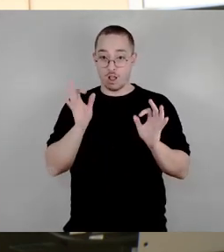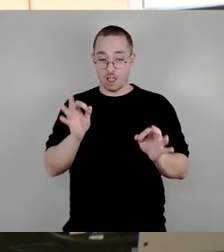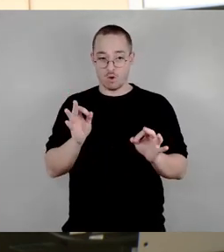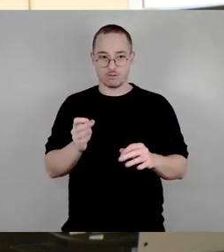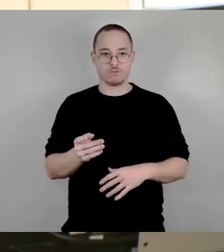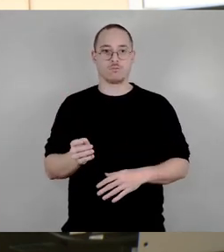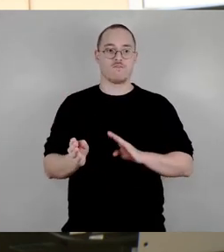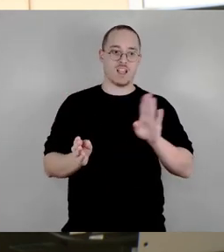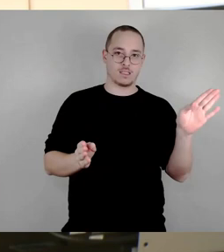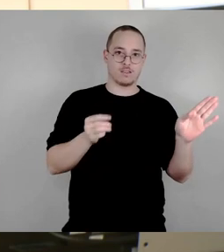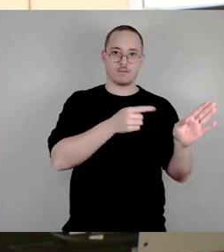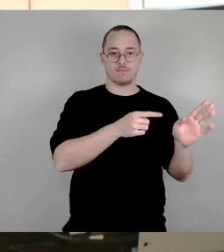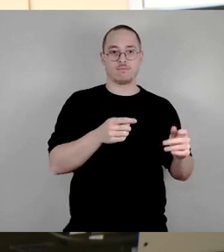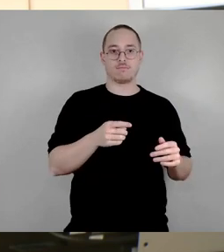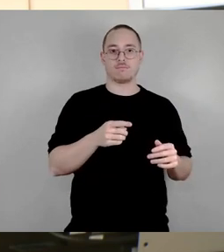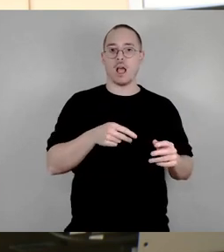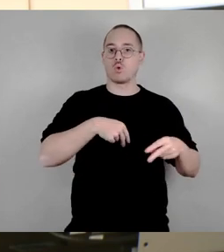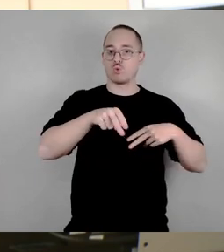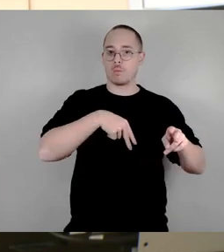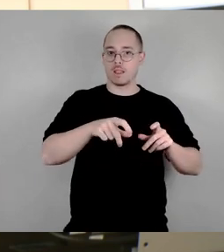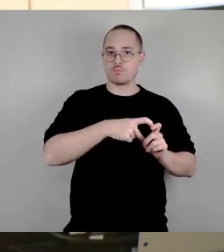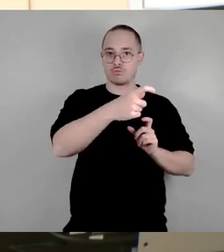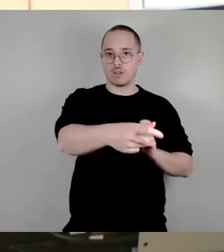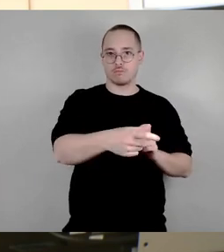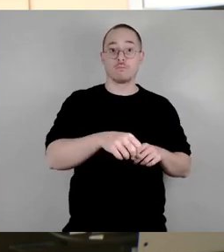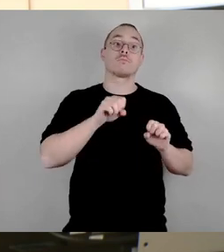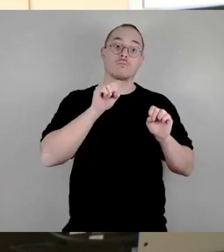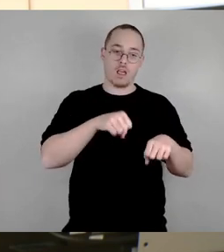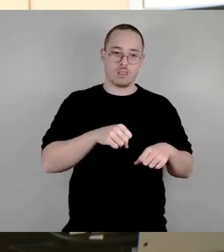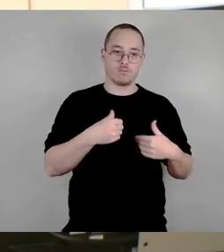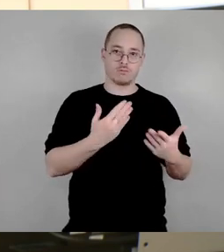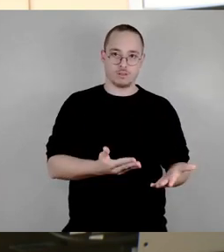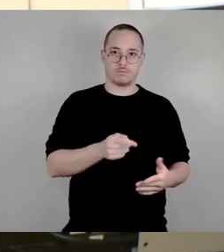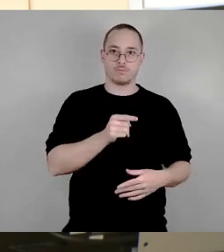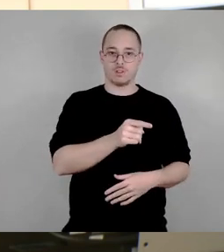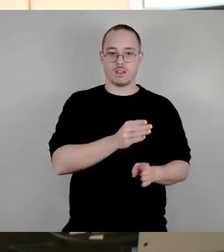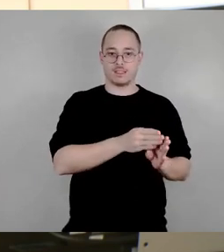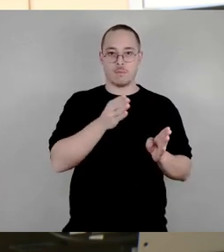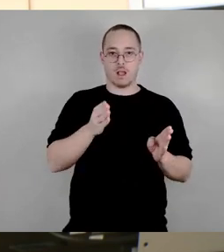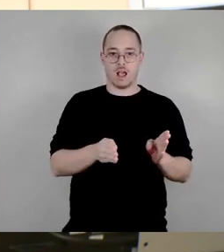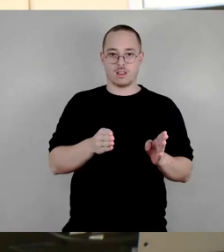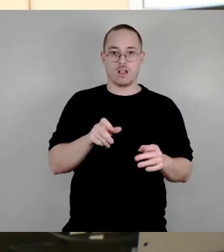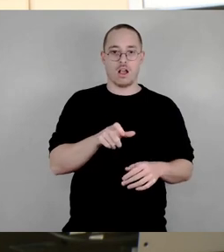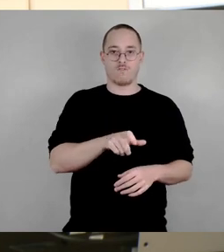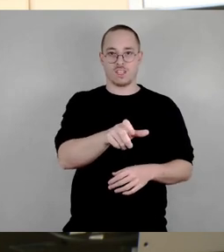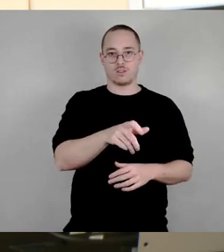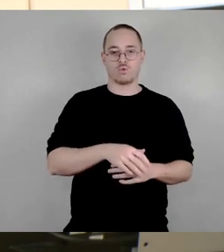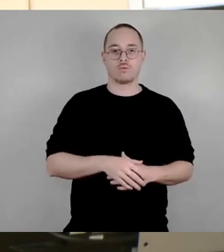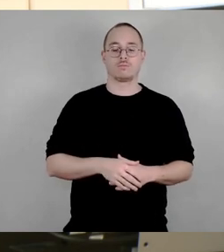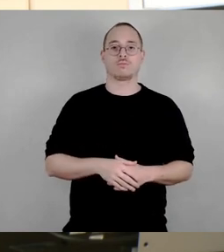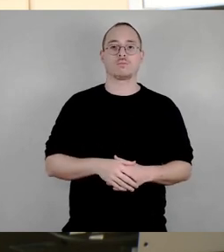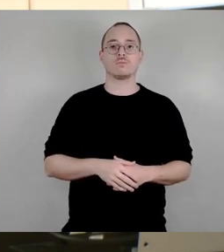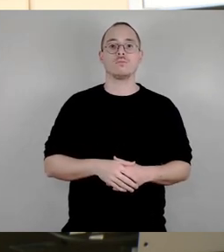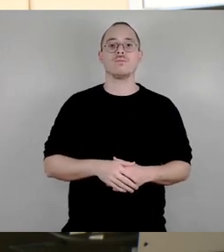kann man mit dem Fahrrad rüberfahren, gibt es einen separaten Geh und Radweg. Die Flügelwegbrücke hat Radwege. Dann kommt bestimmt